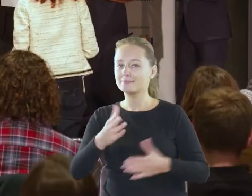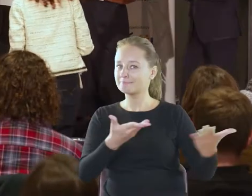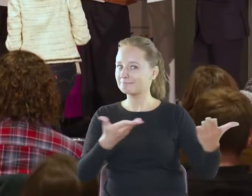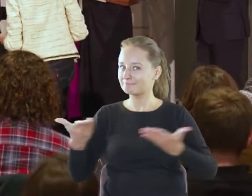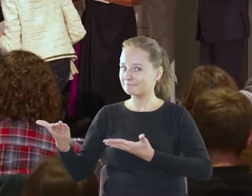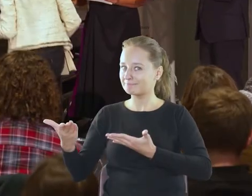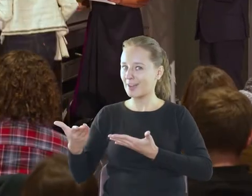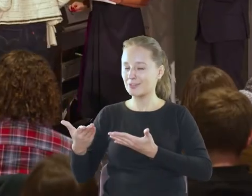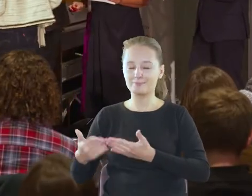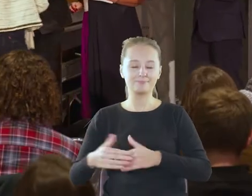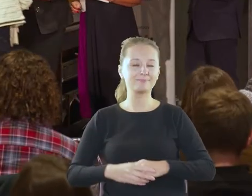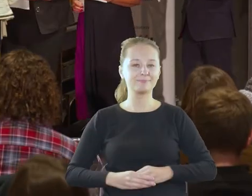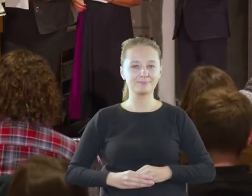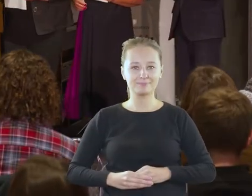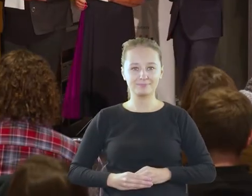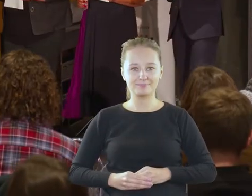odważne wejście na scenę.